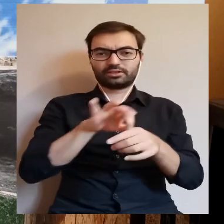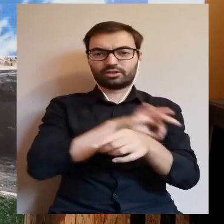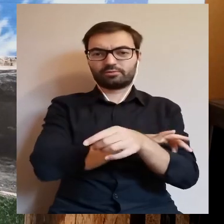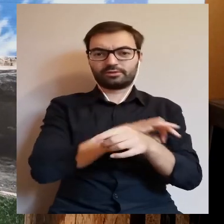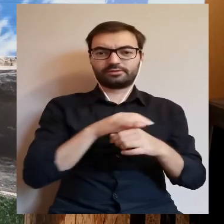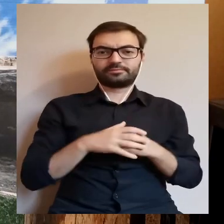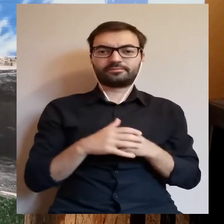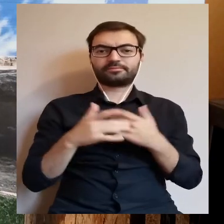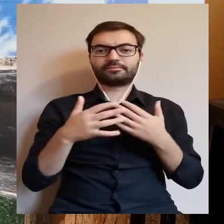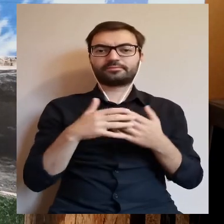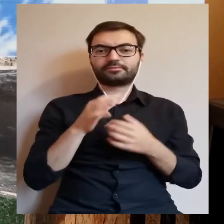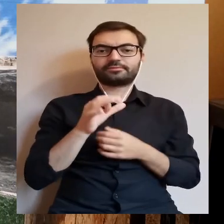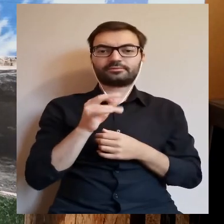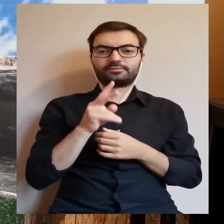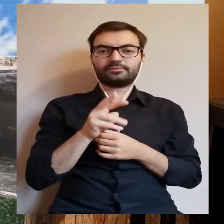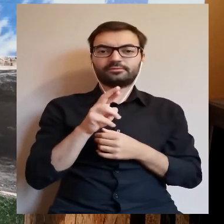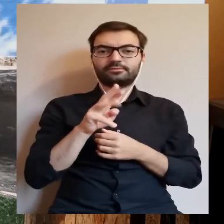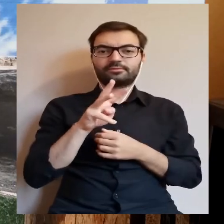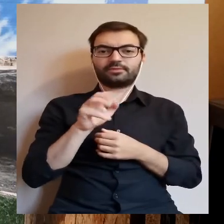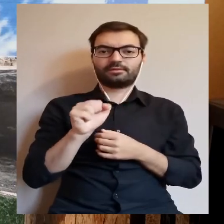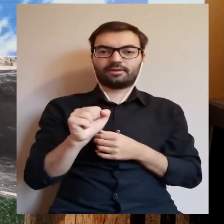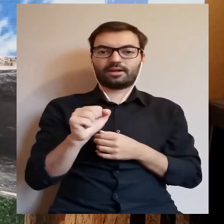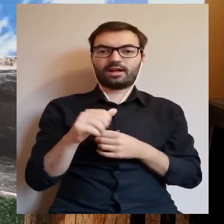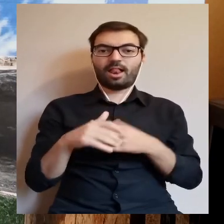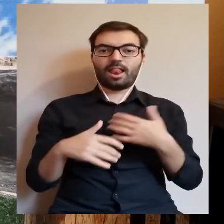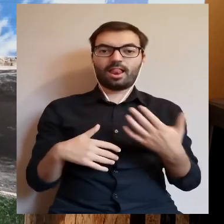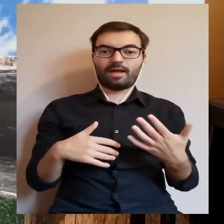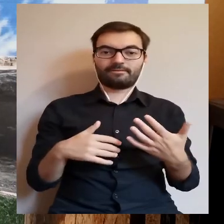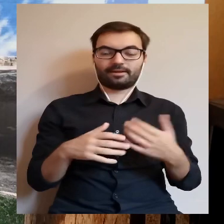wzdłuż skrwy lewej.